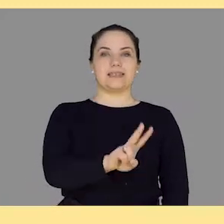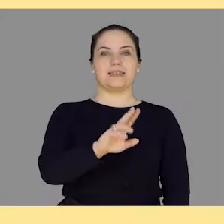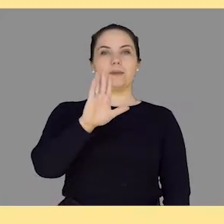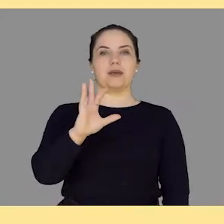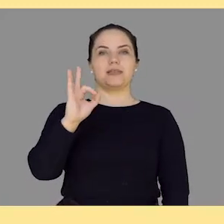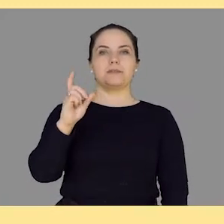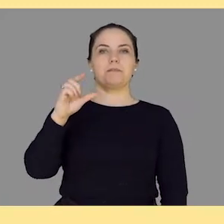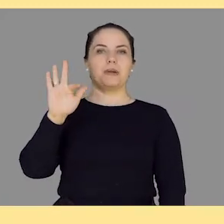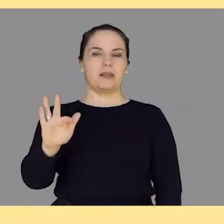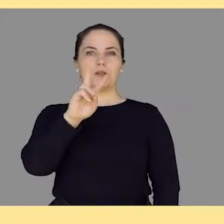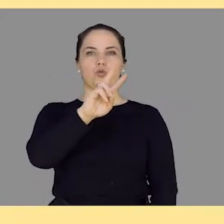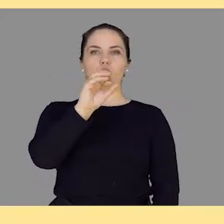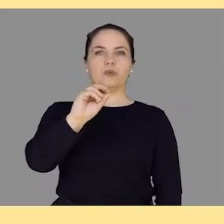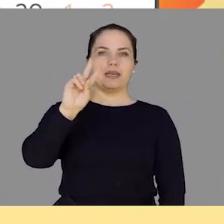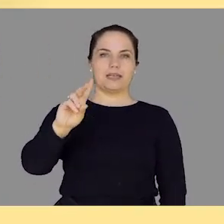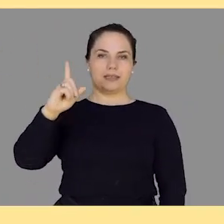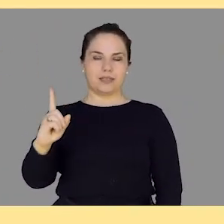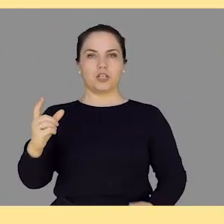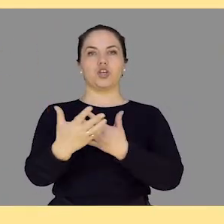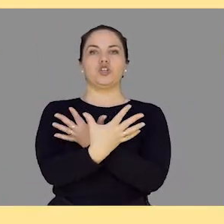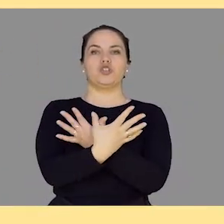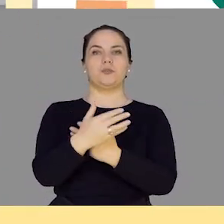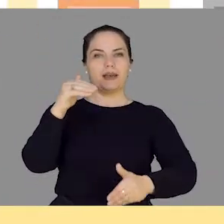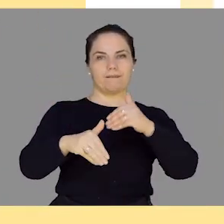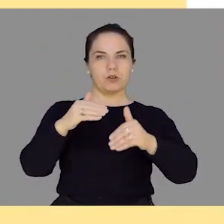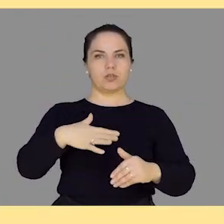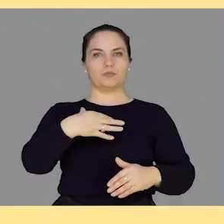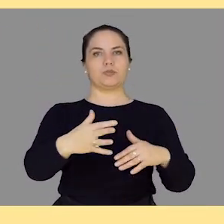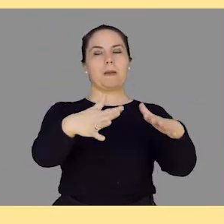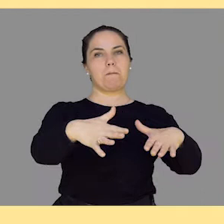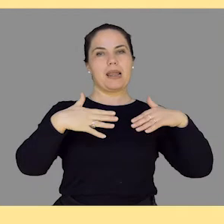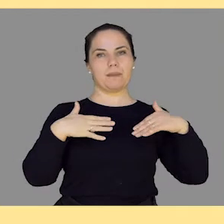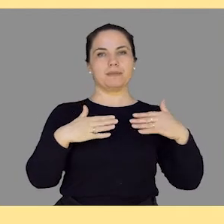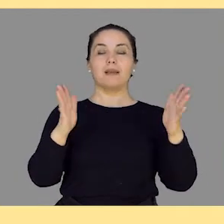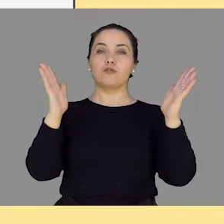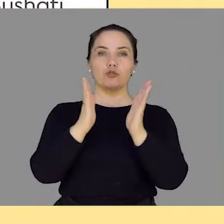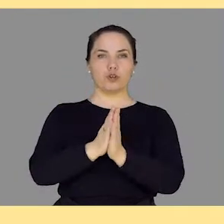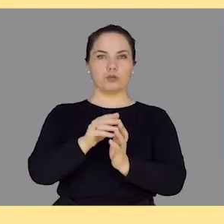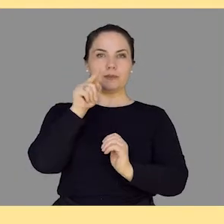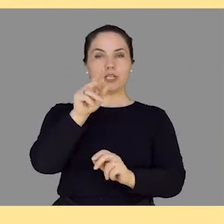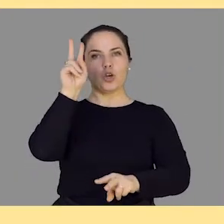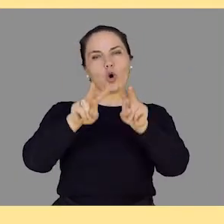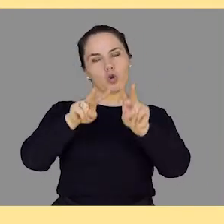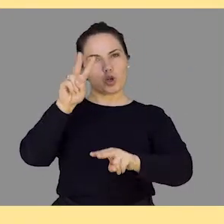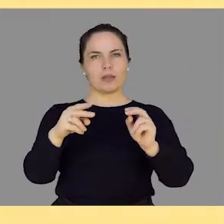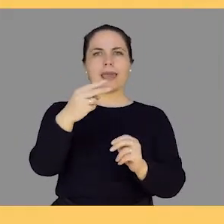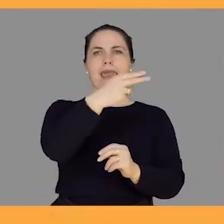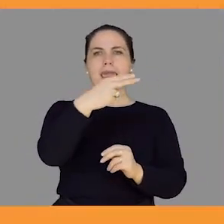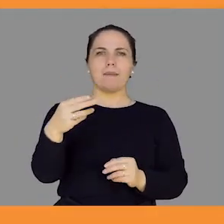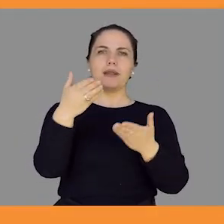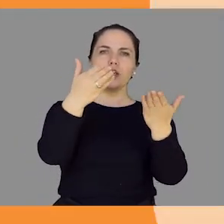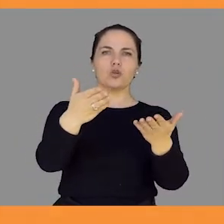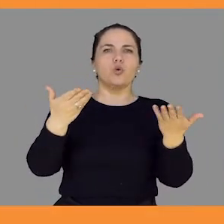Më 25 pril 2021 votohet për deputetet e kuvendit të Shqipëris. Kontrolloni emrin tuaj në listën e zjedhëzve.